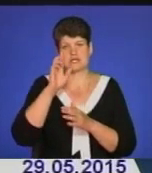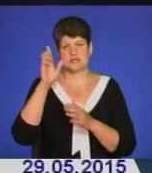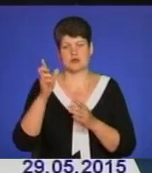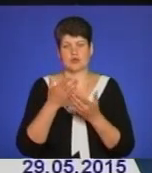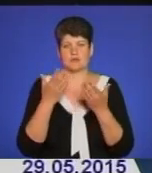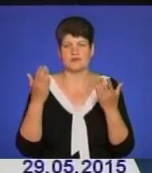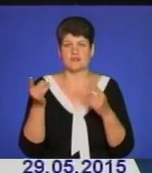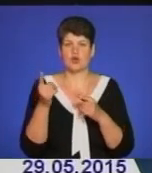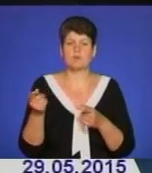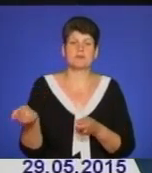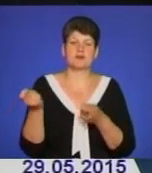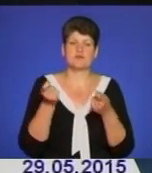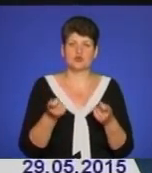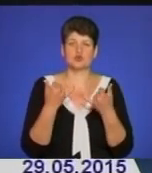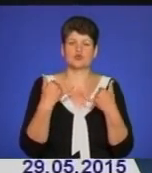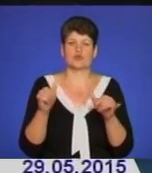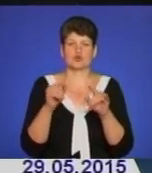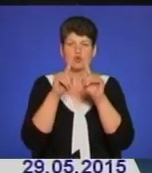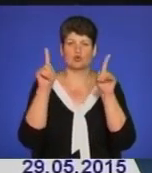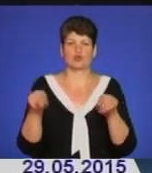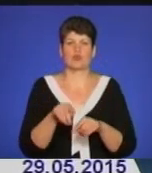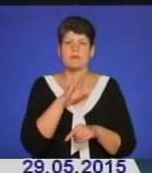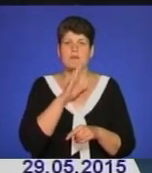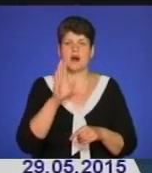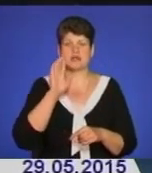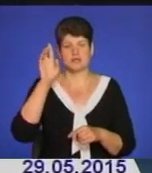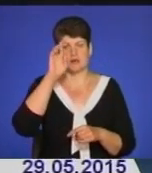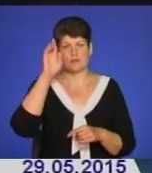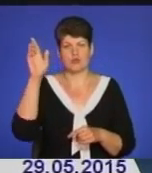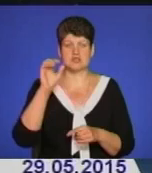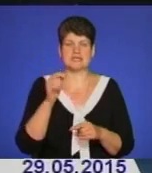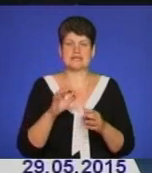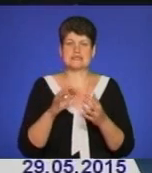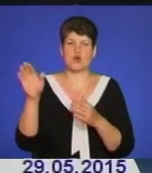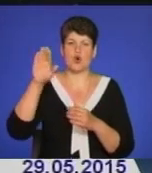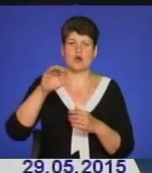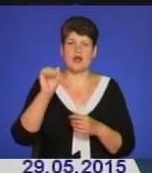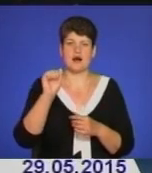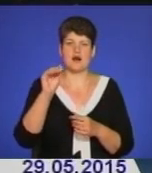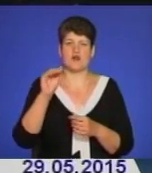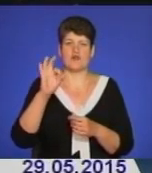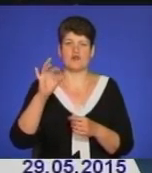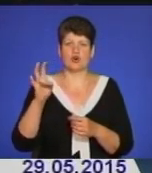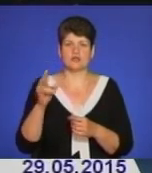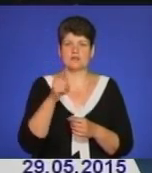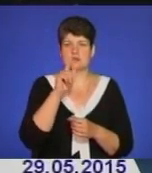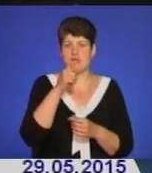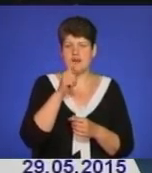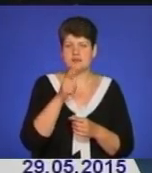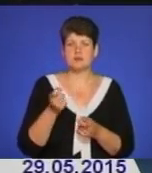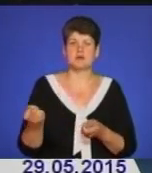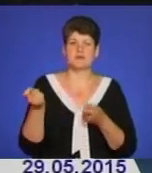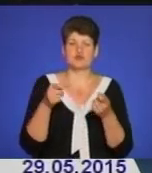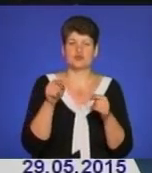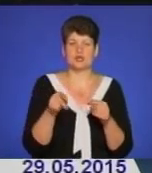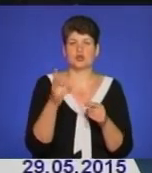У Тернопіль привезуть чудотворну ікону Матері Божої Всецариця з гори Афон у Греції. Святиня вперше прибуде у Тернопіль, зустрічатимуть